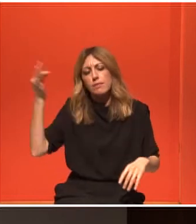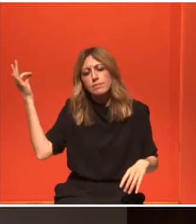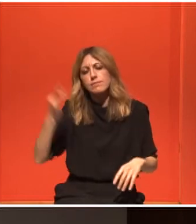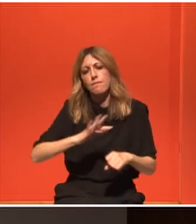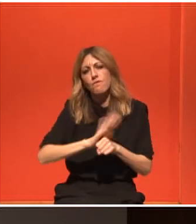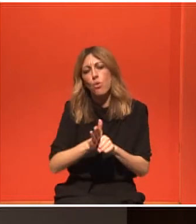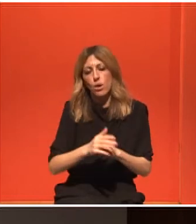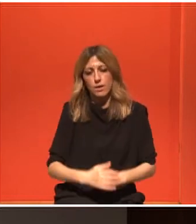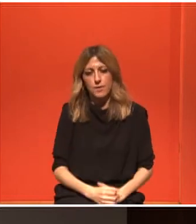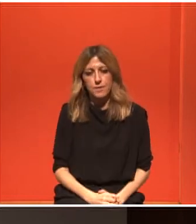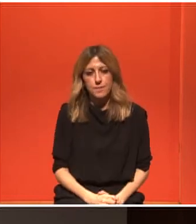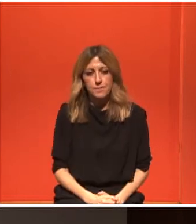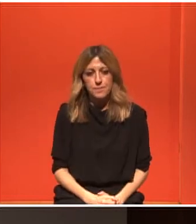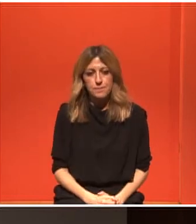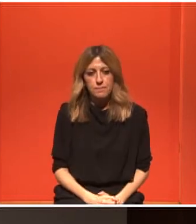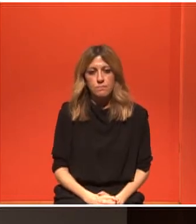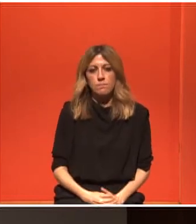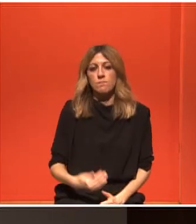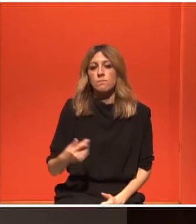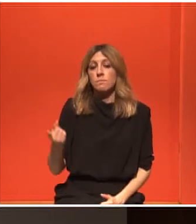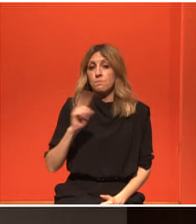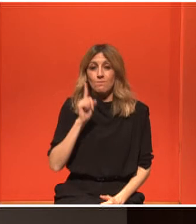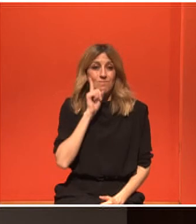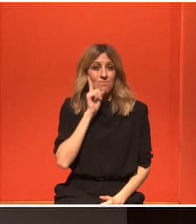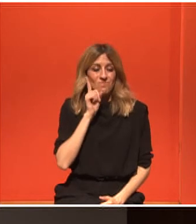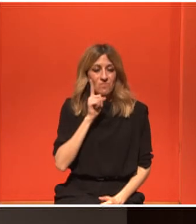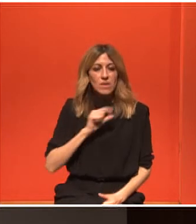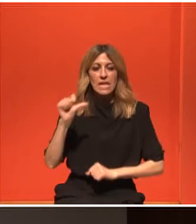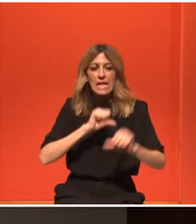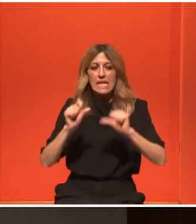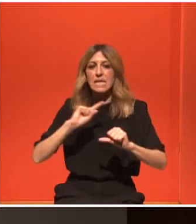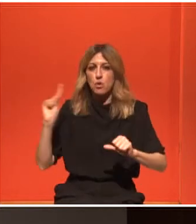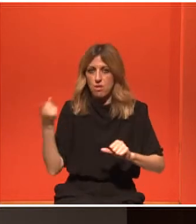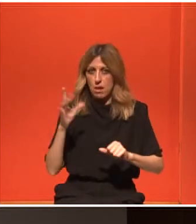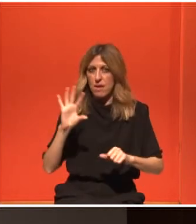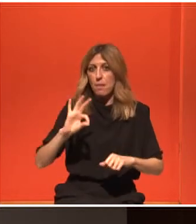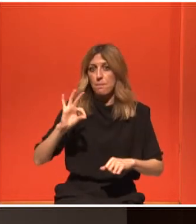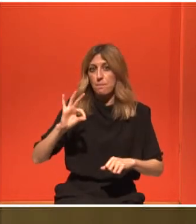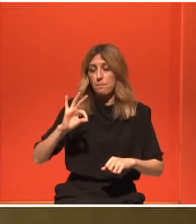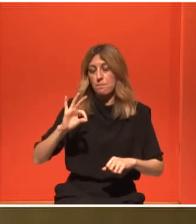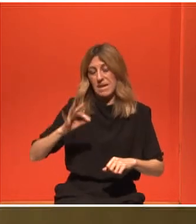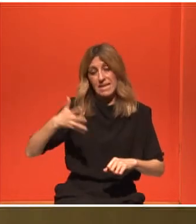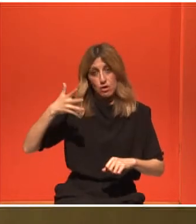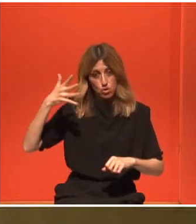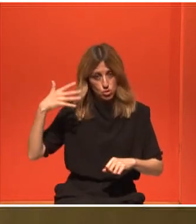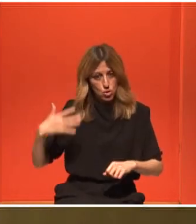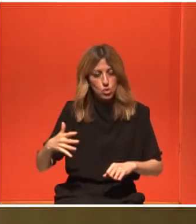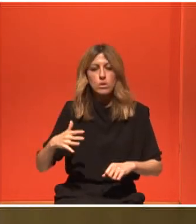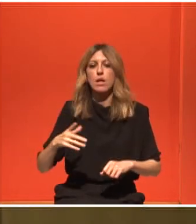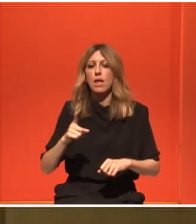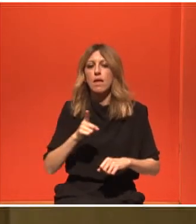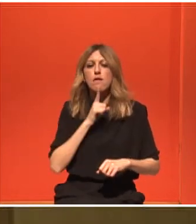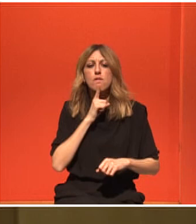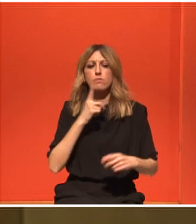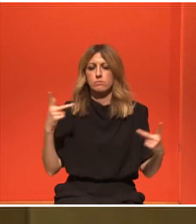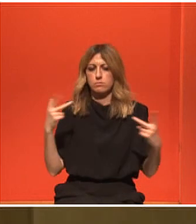μαστού, 8 χημιοθεραπείες, 30 χτυνοβολίες και αφού μπήκα σε μηνόπαυση, λόγω των χημιοθεραπείων, είμαι στα 50, αλλά είχα περίοδο κανονική, έχουν περάσει τρεις μήνες και έχω